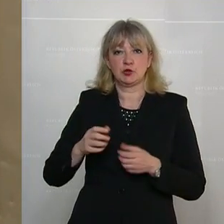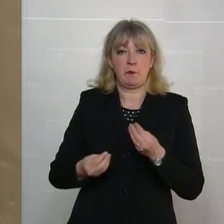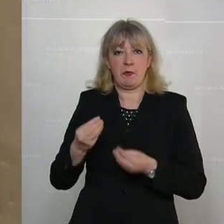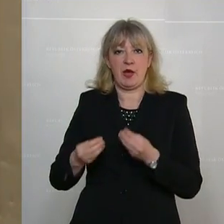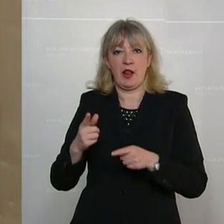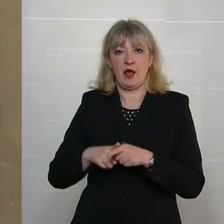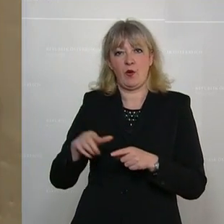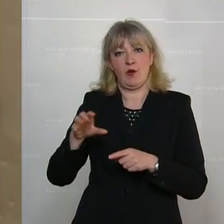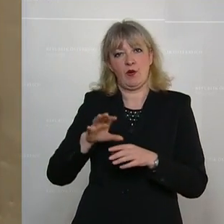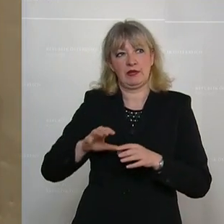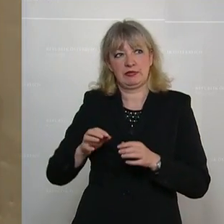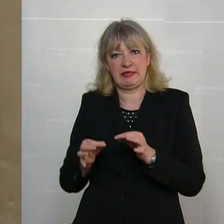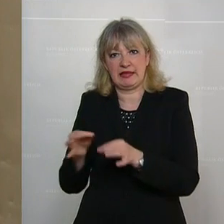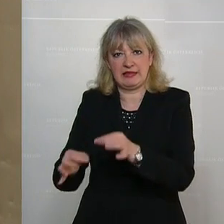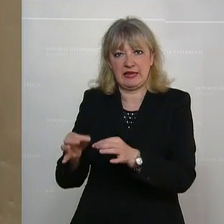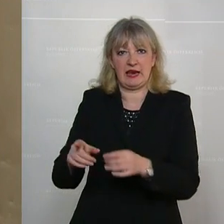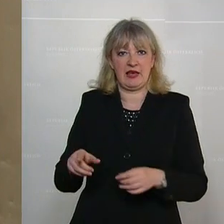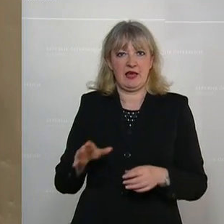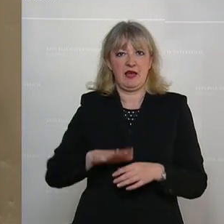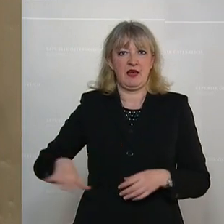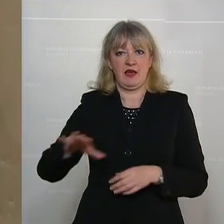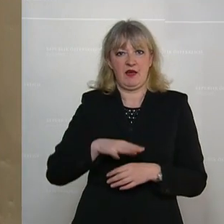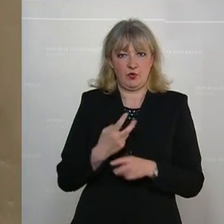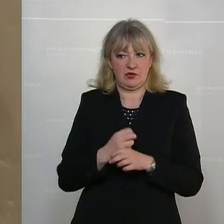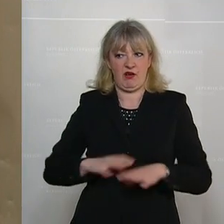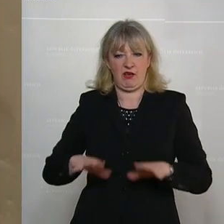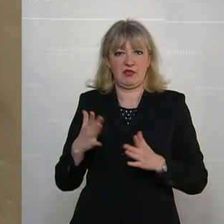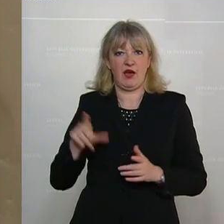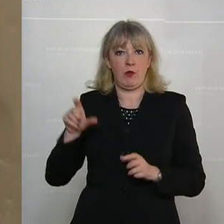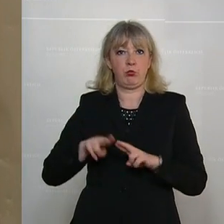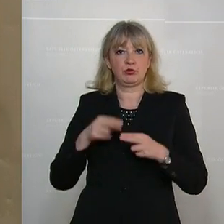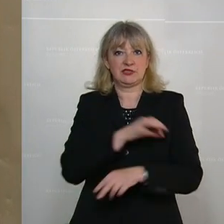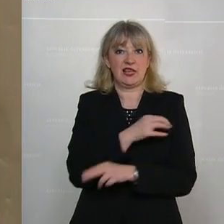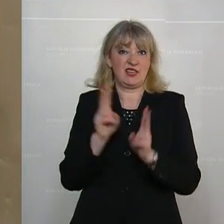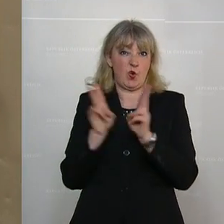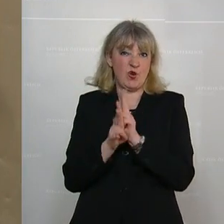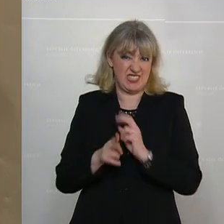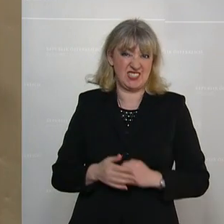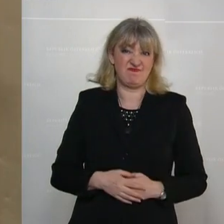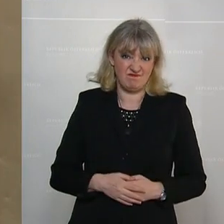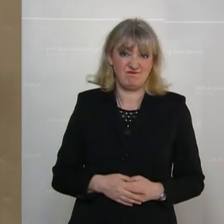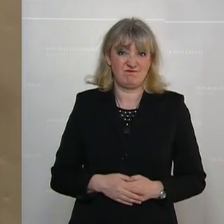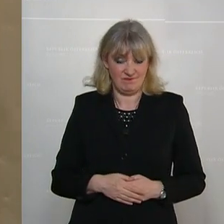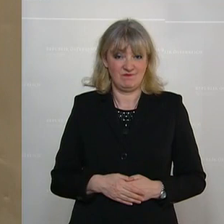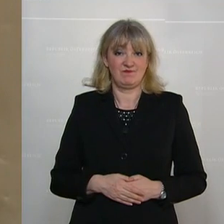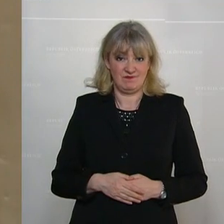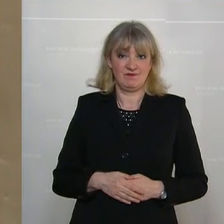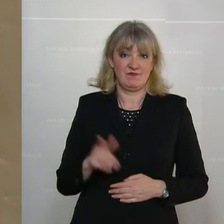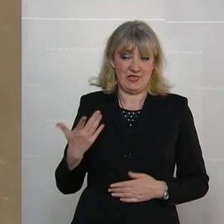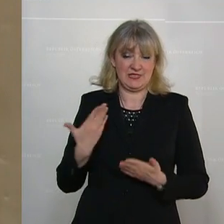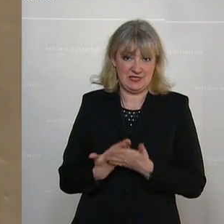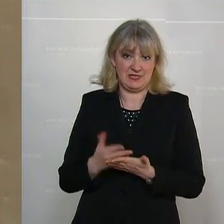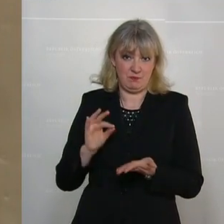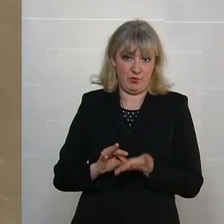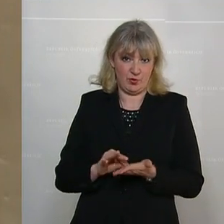europäischem Boden, auf österreichischem Boden, und das ist der Bundeskanzler Kurz. Das ist der